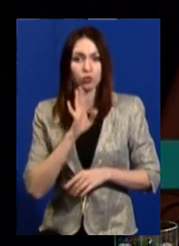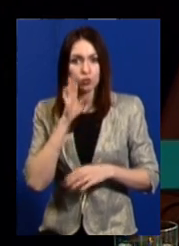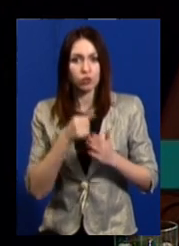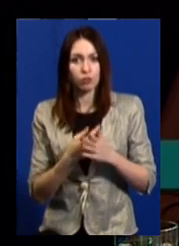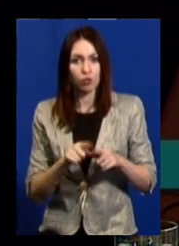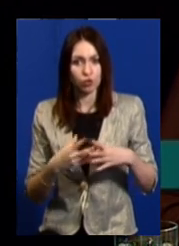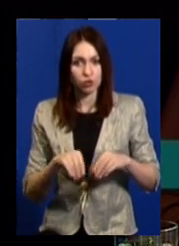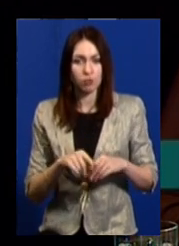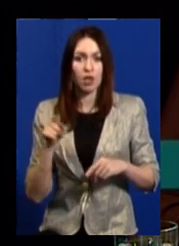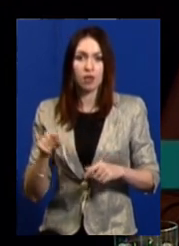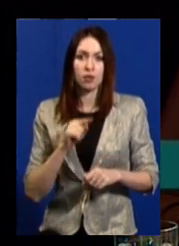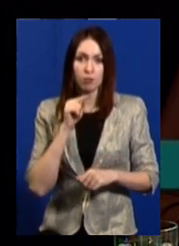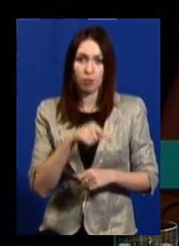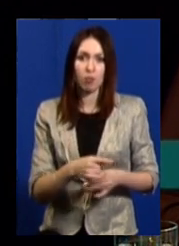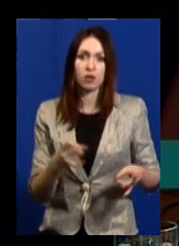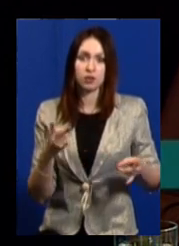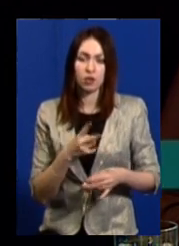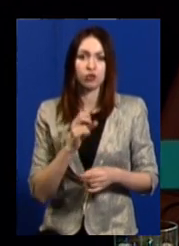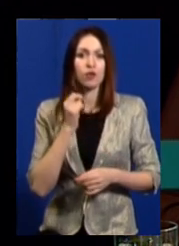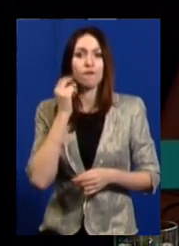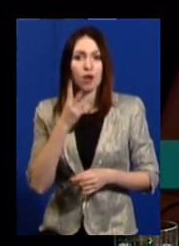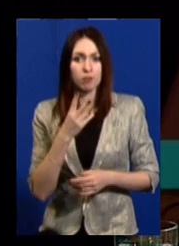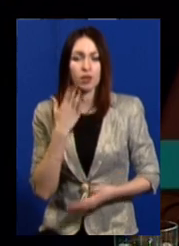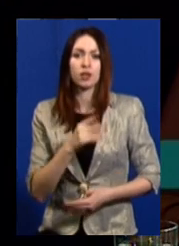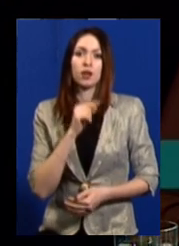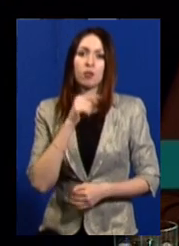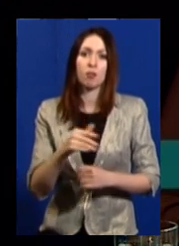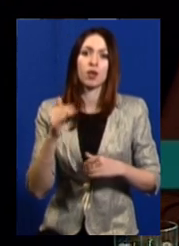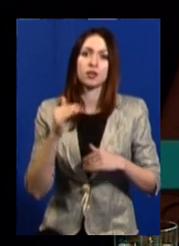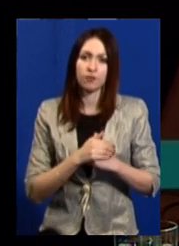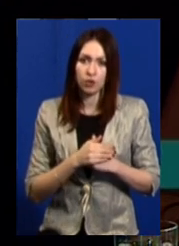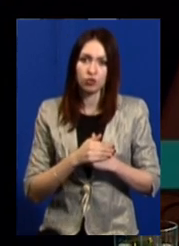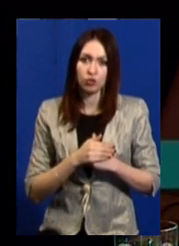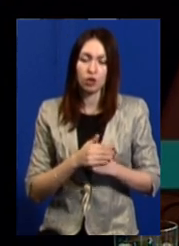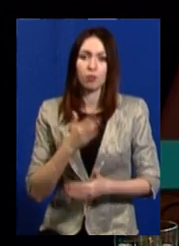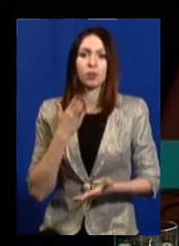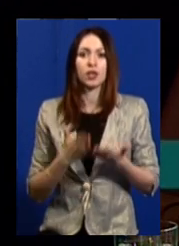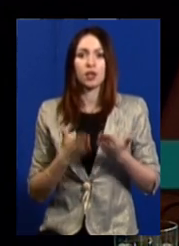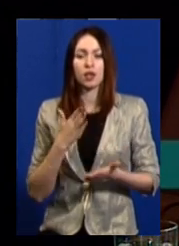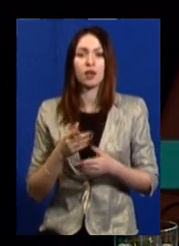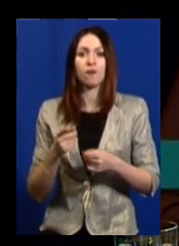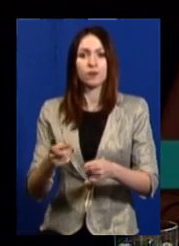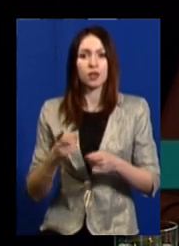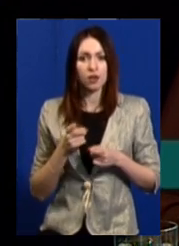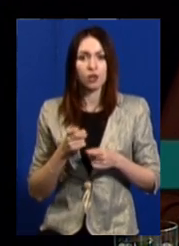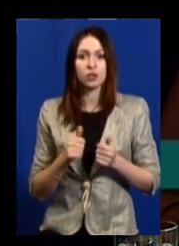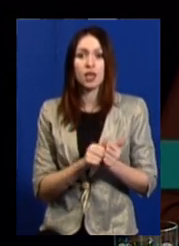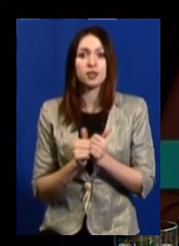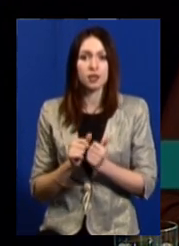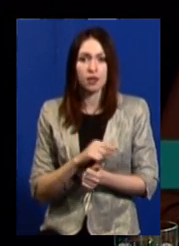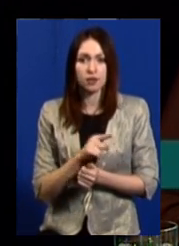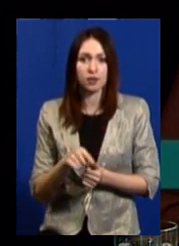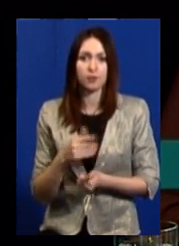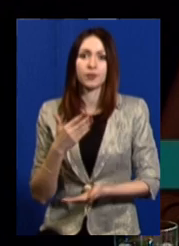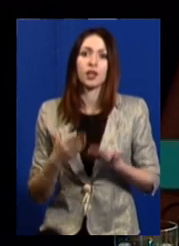родини, вони потрапити повинні туди в обід, або потрапити вечором, або залучаючи сусідів, або